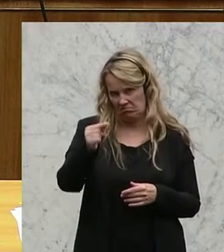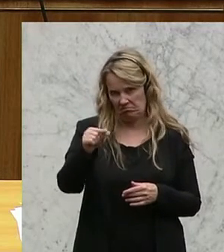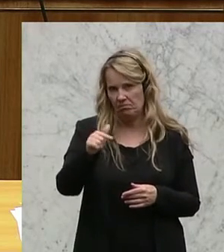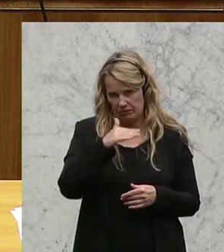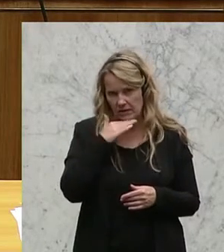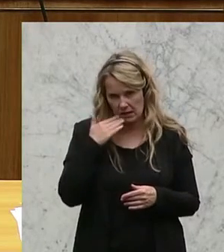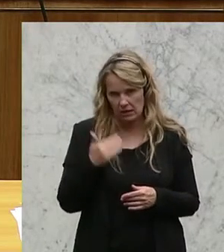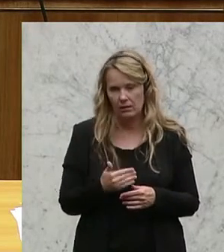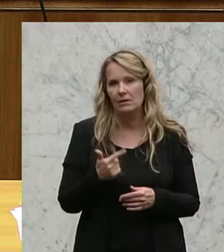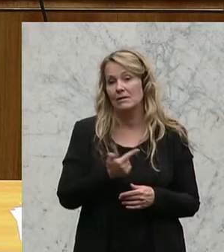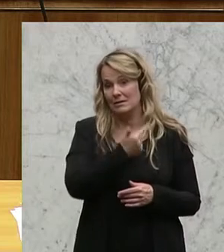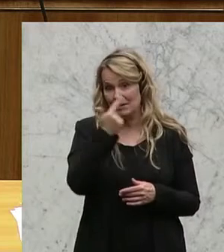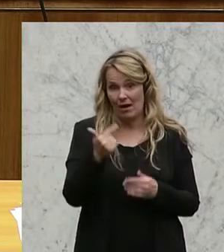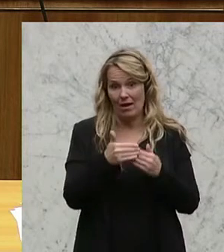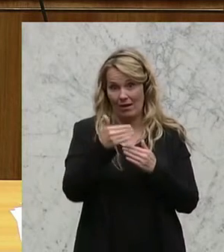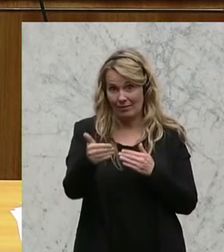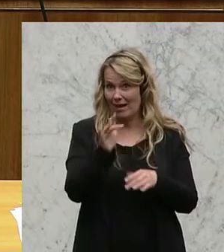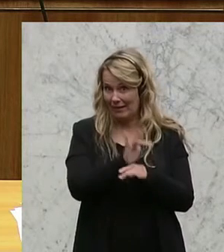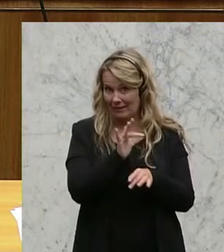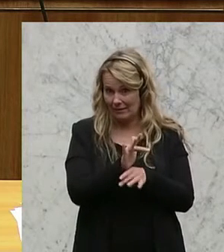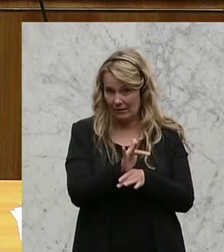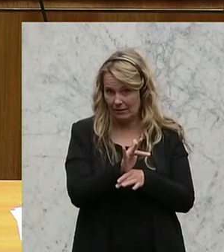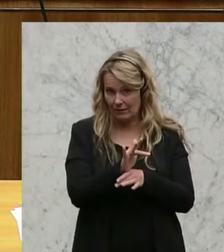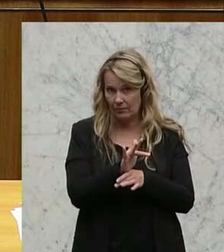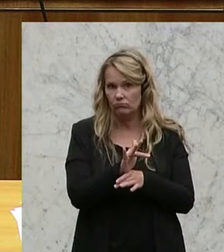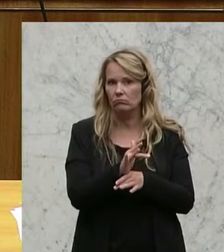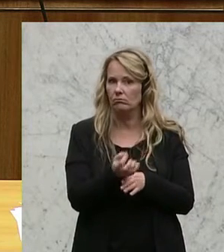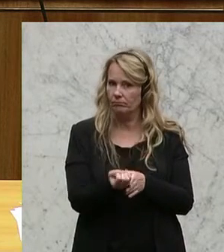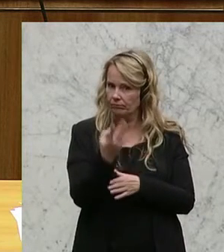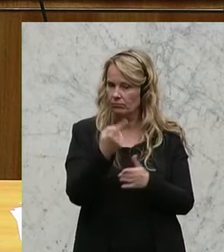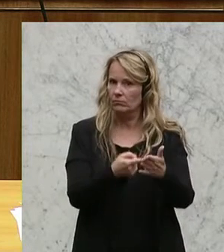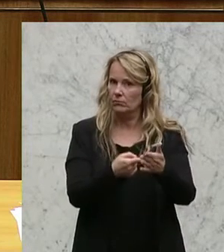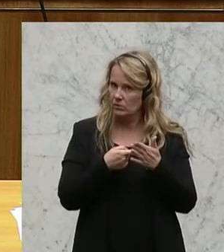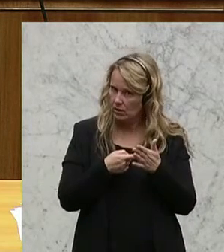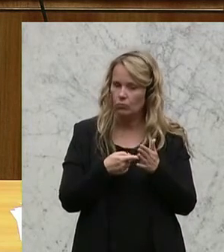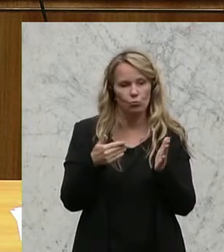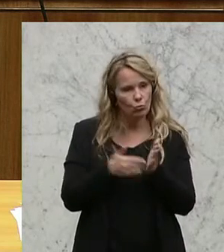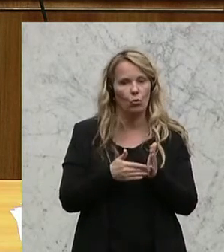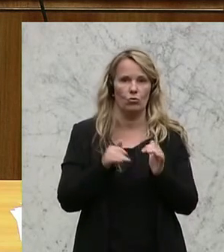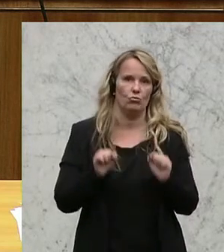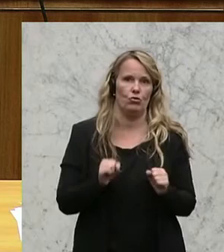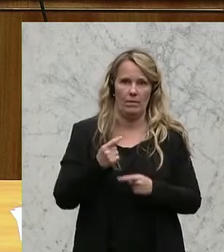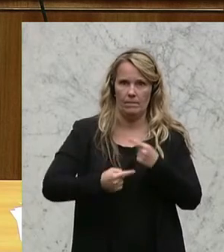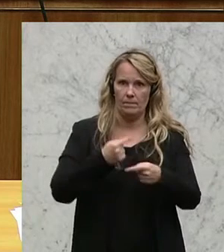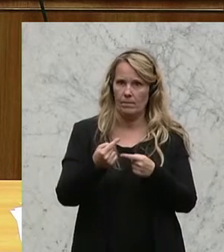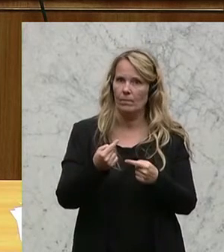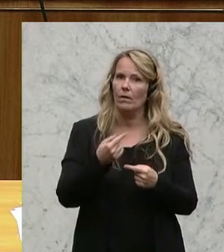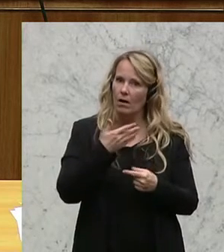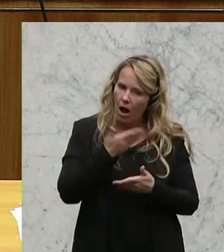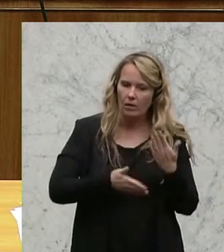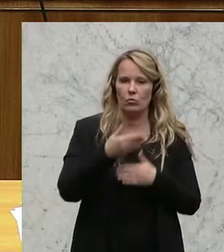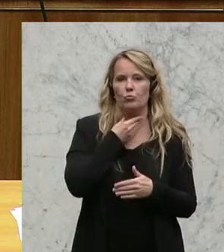Zwei Jahre nach dieser Kritik zeigt sich, dass nach wie vor ein dringender